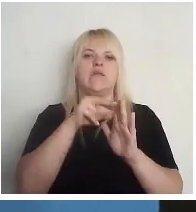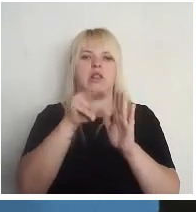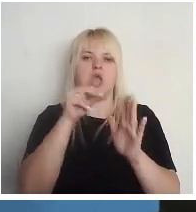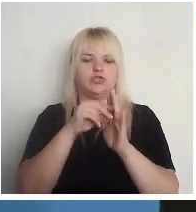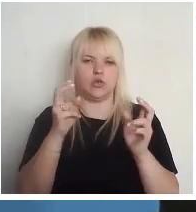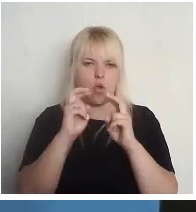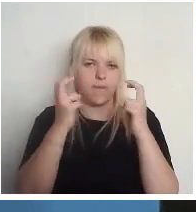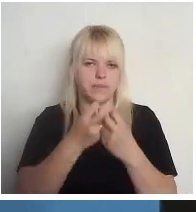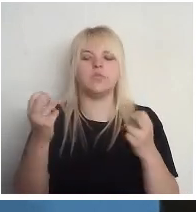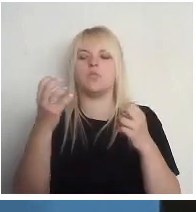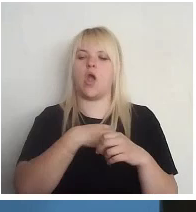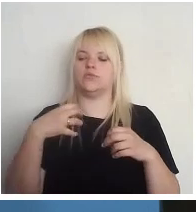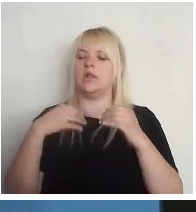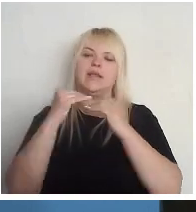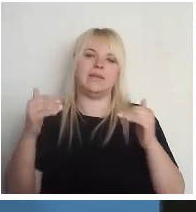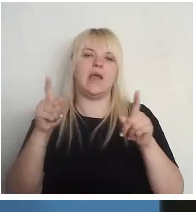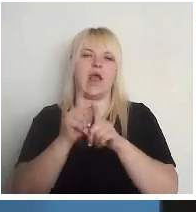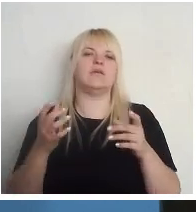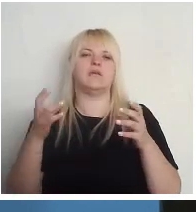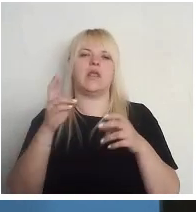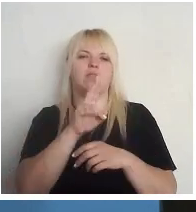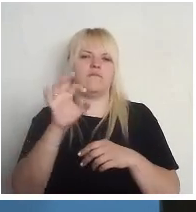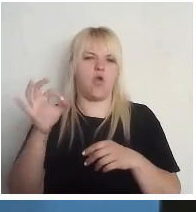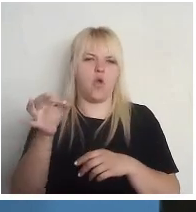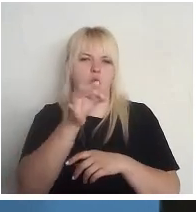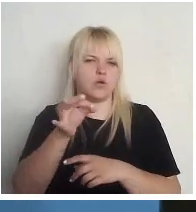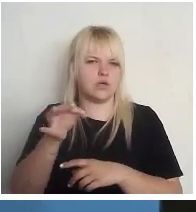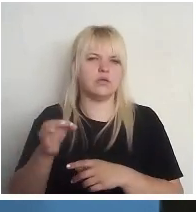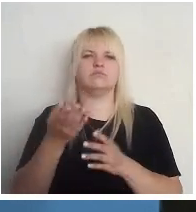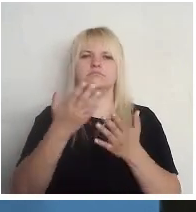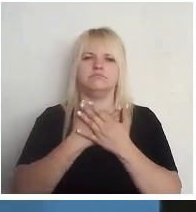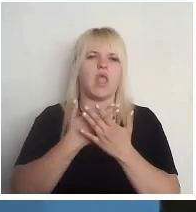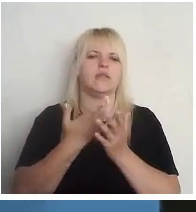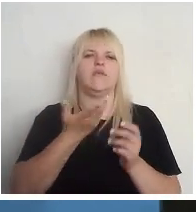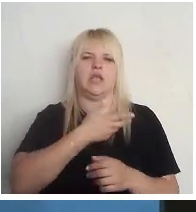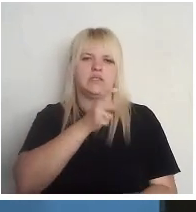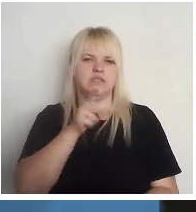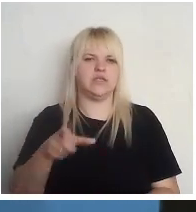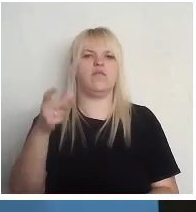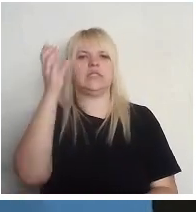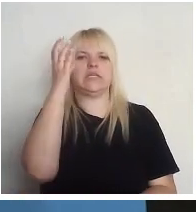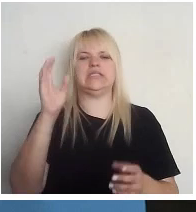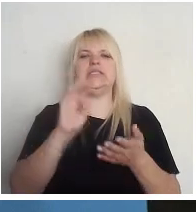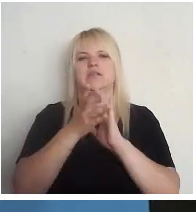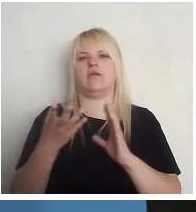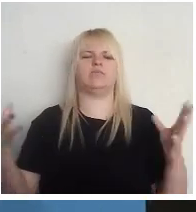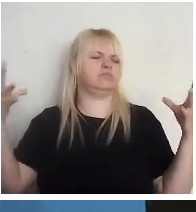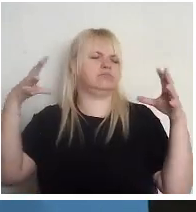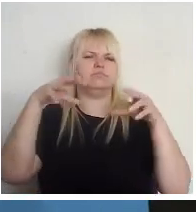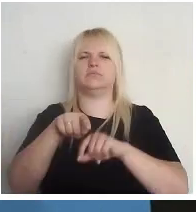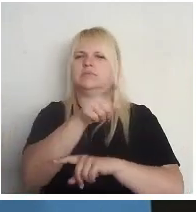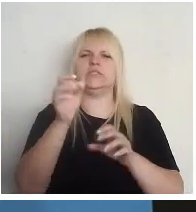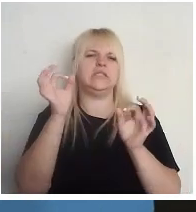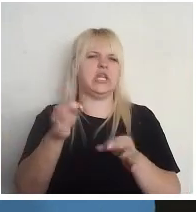līmeni arī mazajām nevalstiskajām organizācijām aktīviem iedzīvotājiem, izglītību sistēmu un tā tālāk. Tas ir ļoti